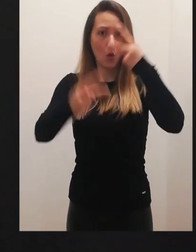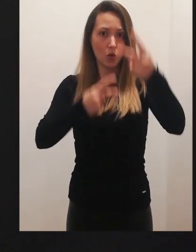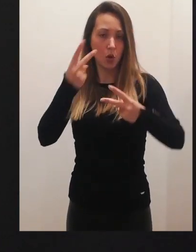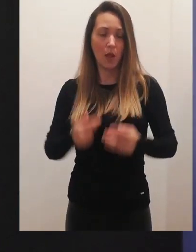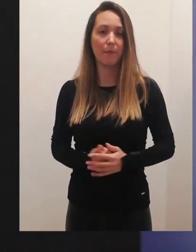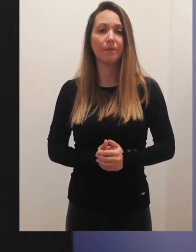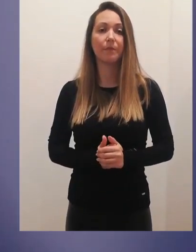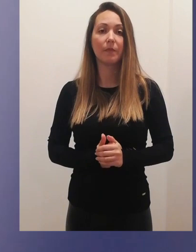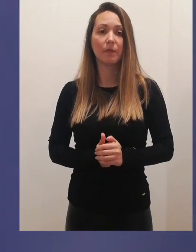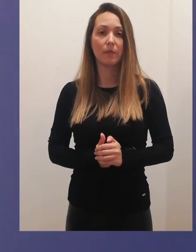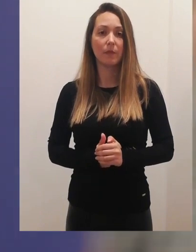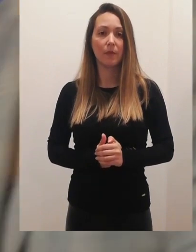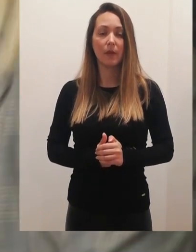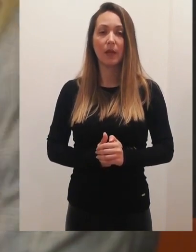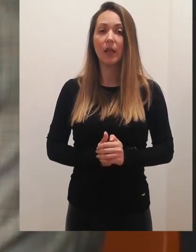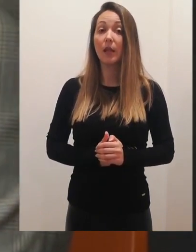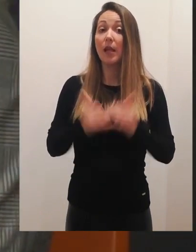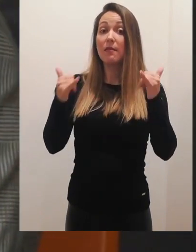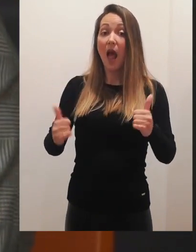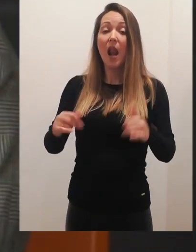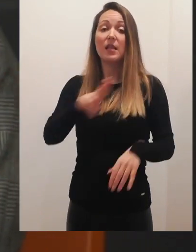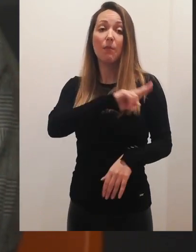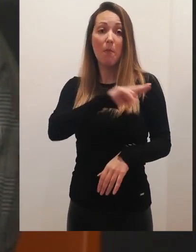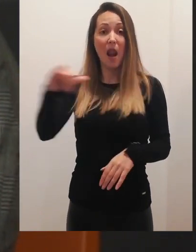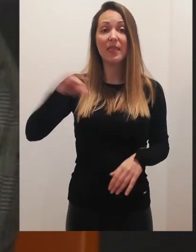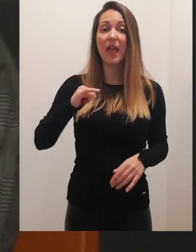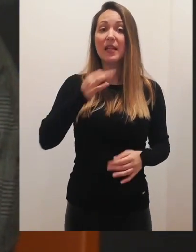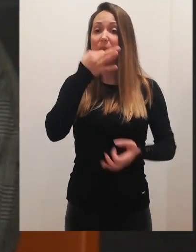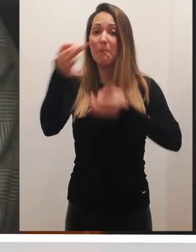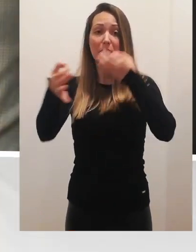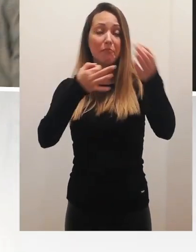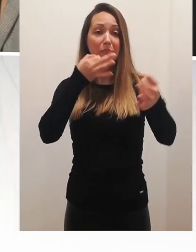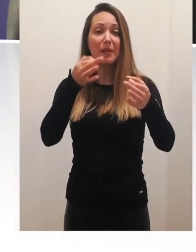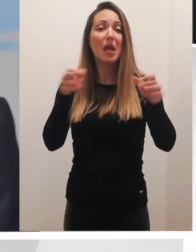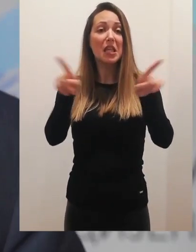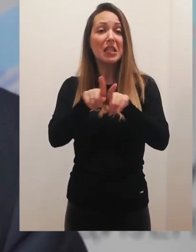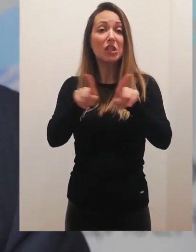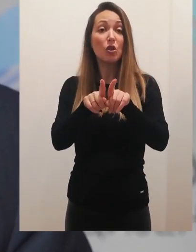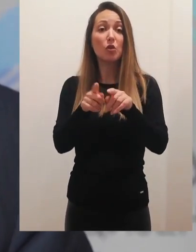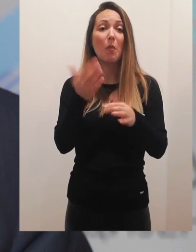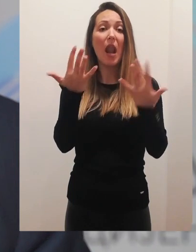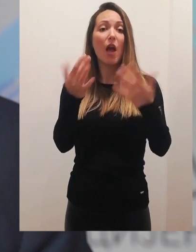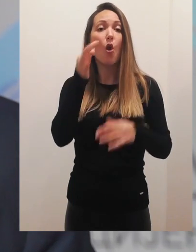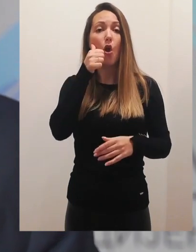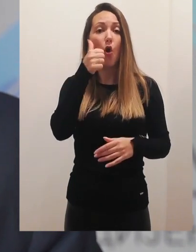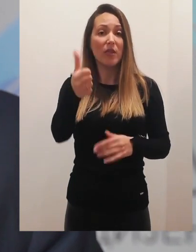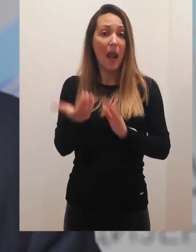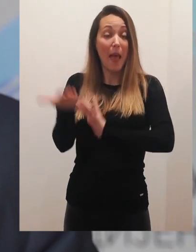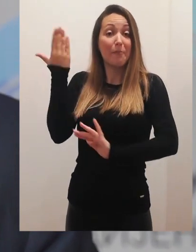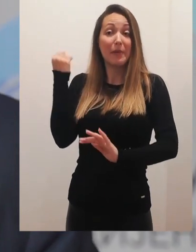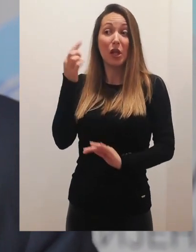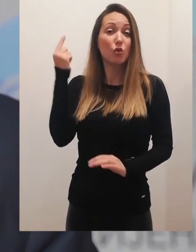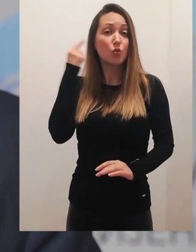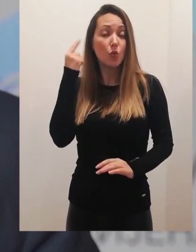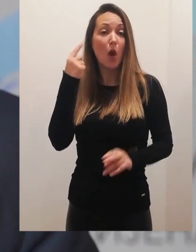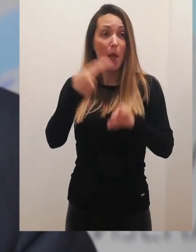to je najražnije za njih sad kontrolu. Mi smo i danas imali nekoliko interesantnih pitanja koje smo imali prijeke da i u ranijim danima čujemo od